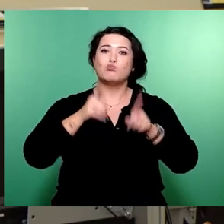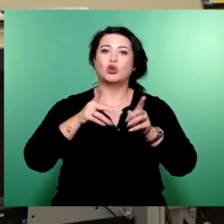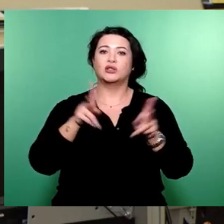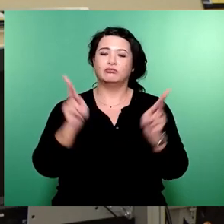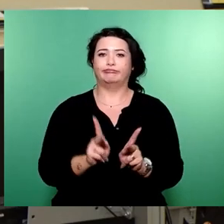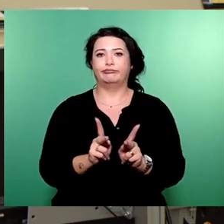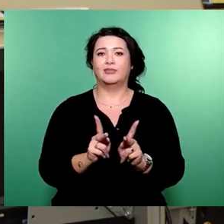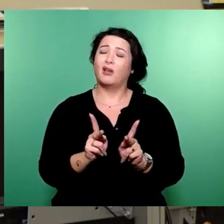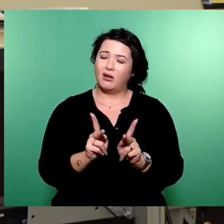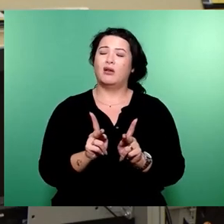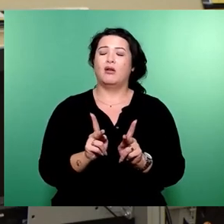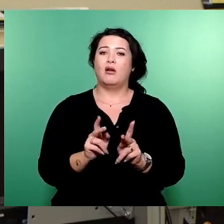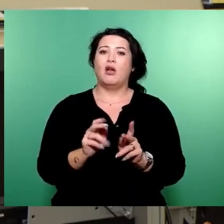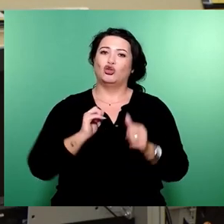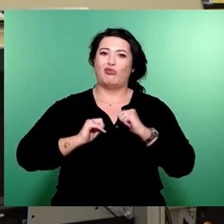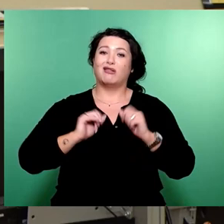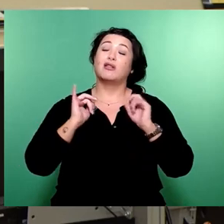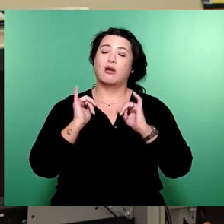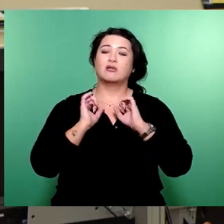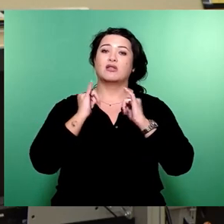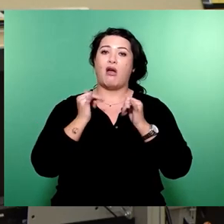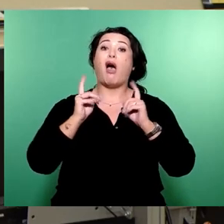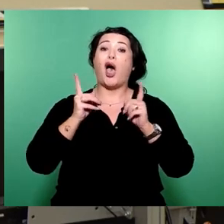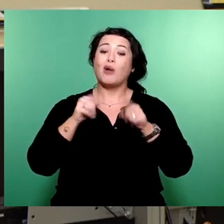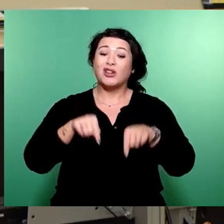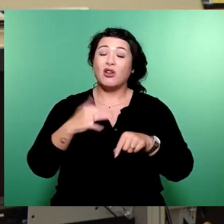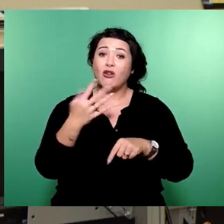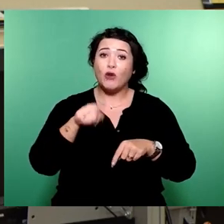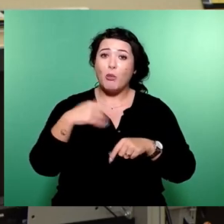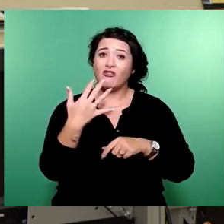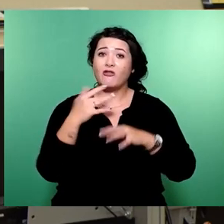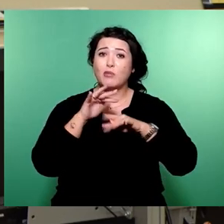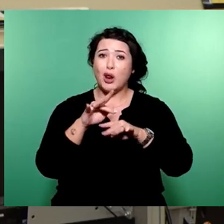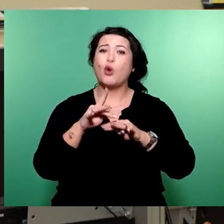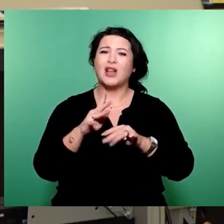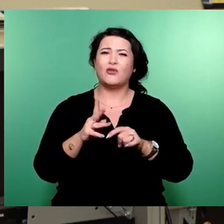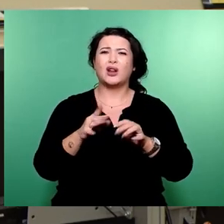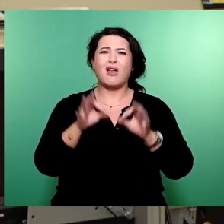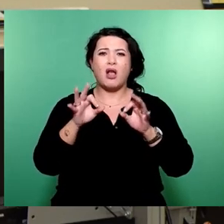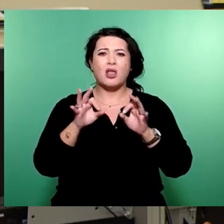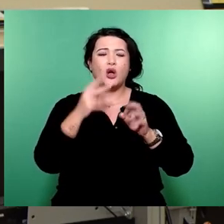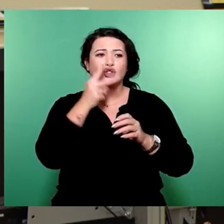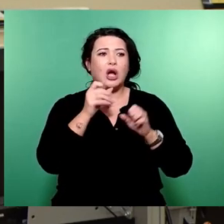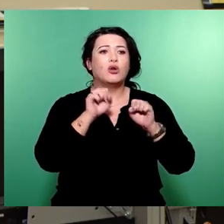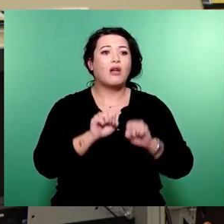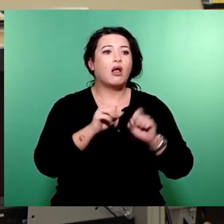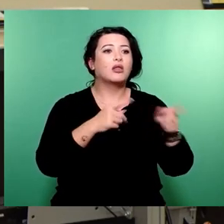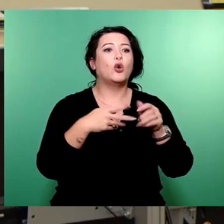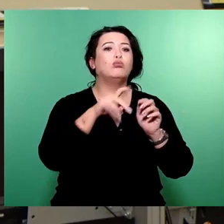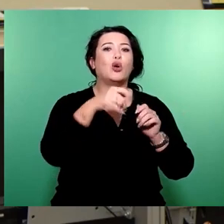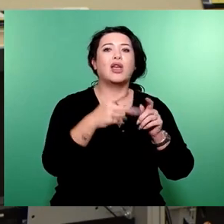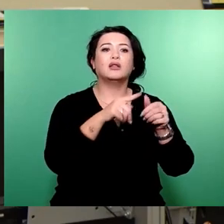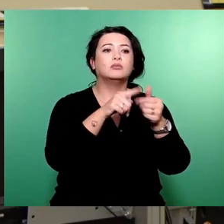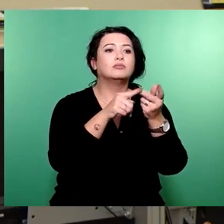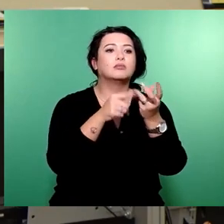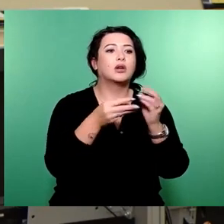gemeinsam die Möglichkeit, mit diesen 5,5 Millionen ganz gezielt bestimmte Projekte im investiven Bereich zu fördern. Das tat weh,